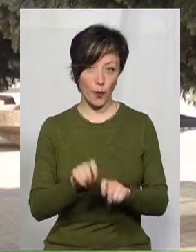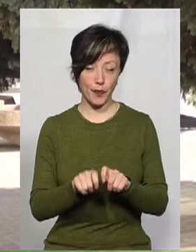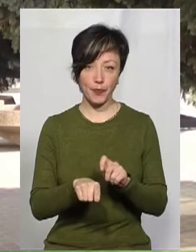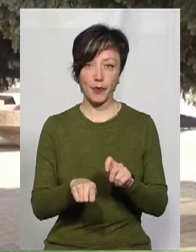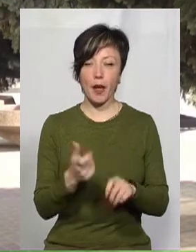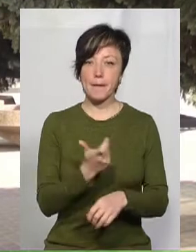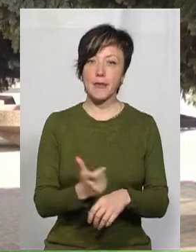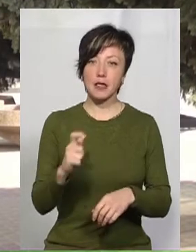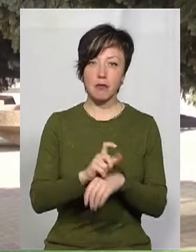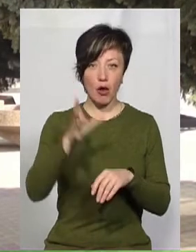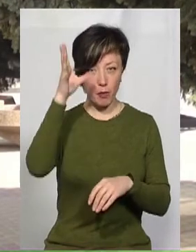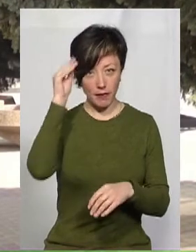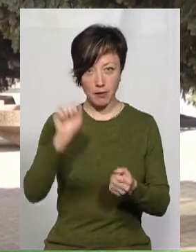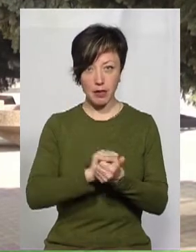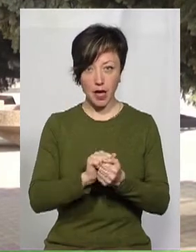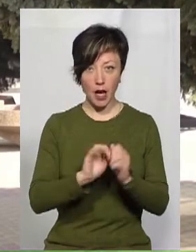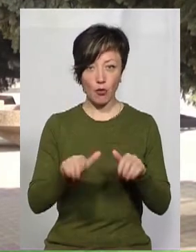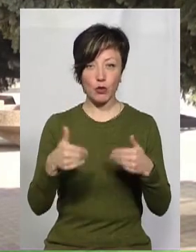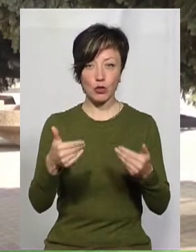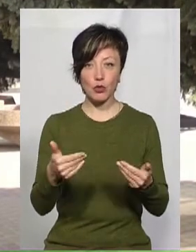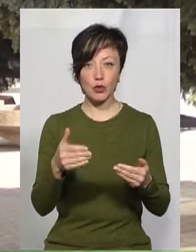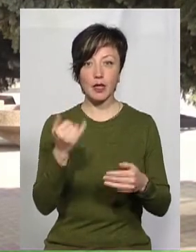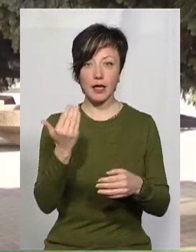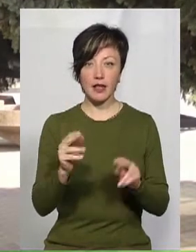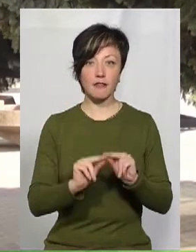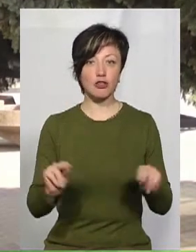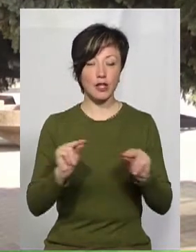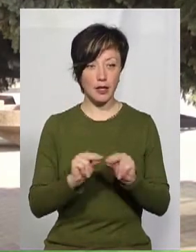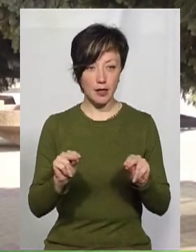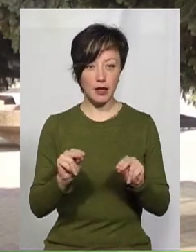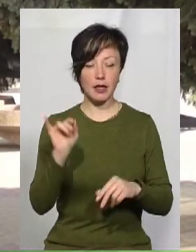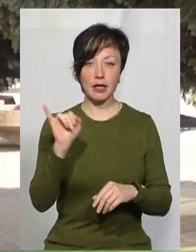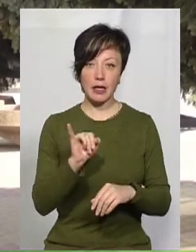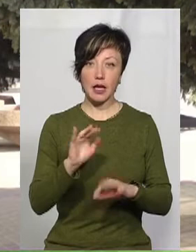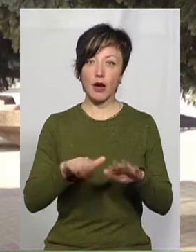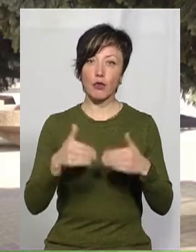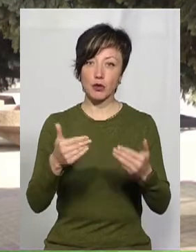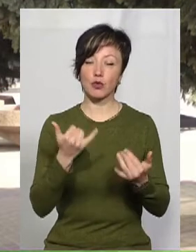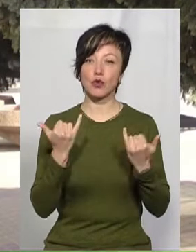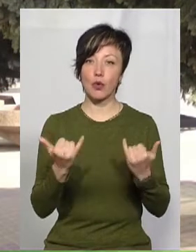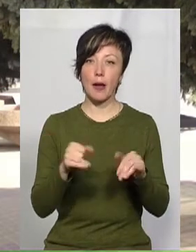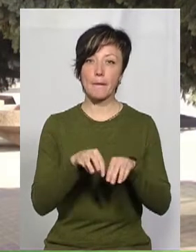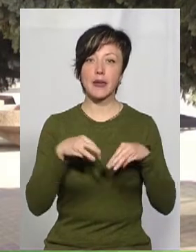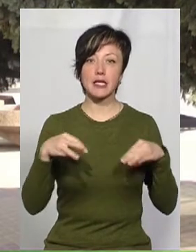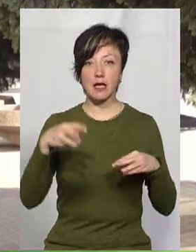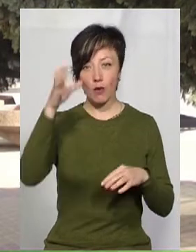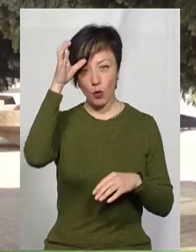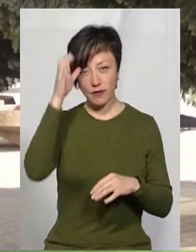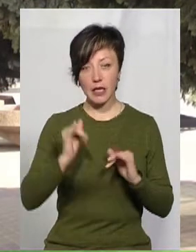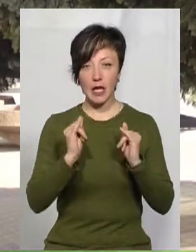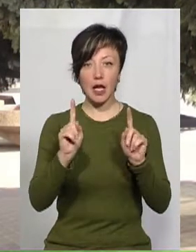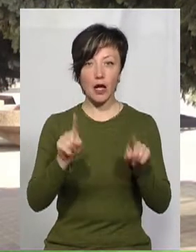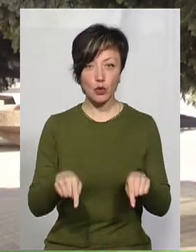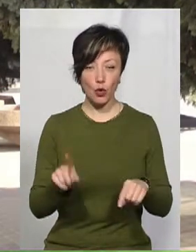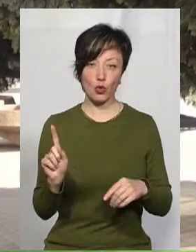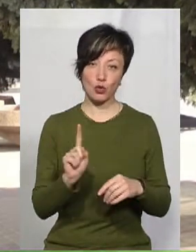максимально опанувати той матеріал, який рекомендують влас і їхні учителі, і який рекомендує сьогодні Міністерство освіти, для того, щоб